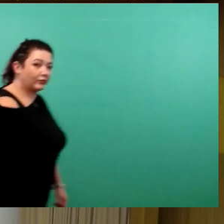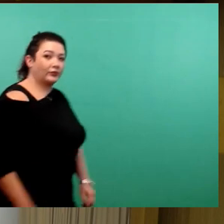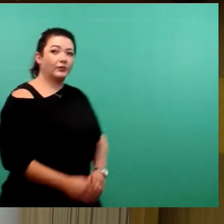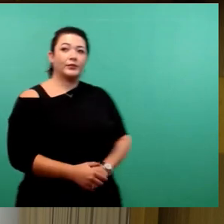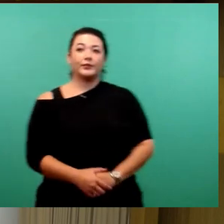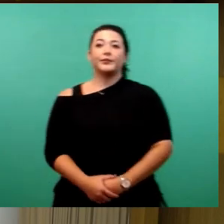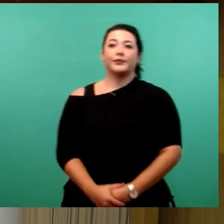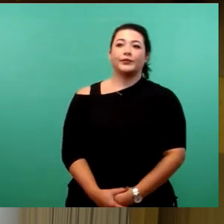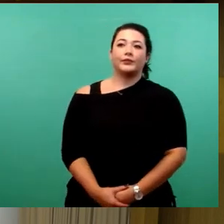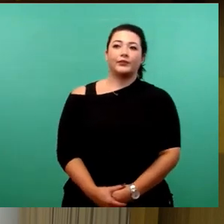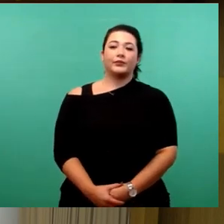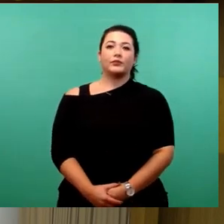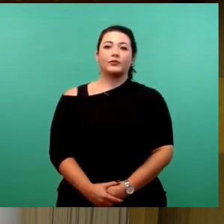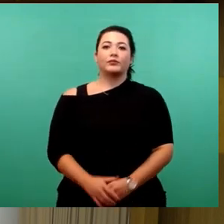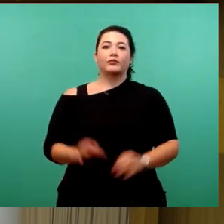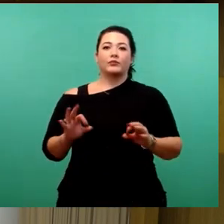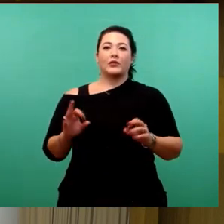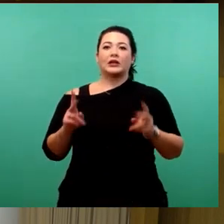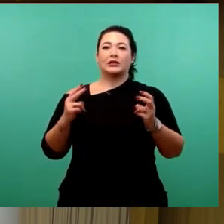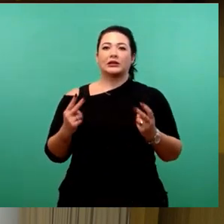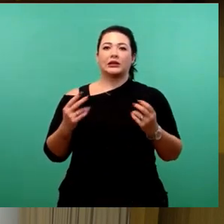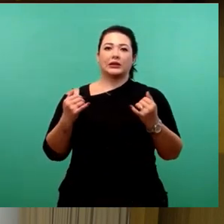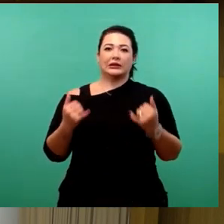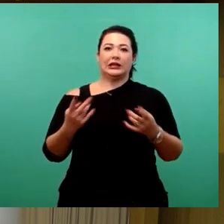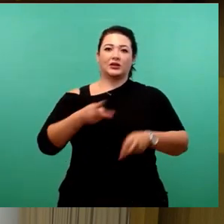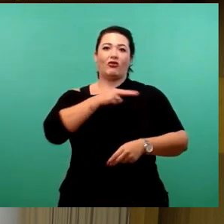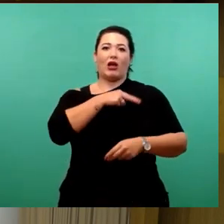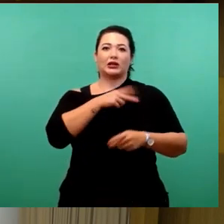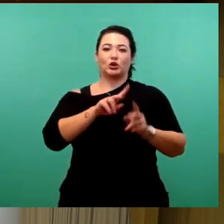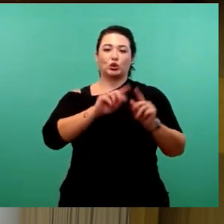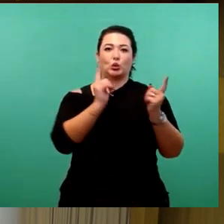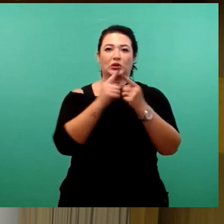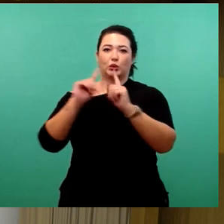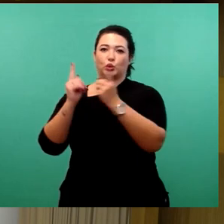So, wir steigen ein in die Fraktionsrunde. Es beginnt mit der der Dissidenten, Herr Lichtig.